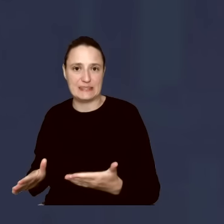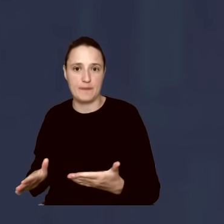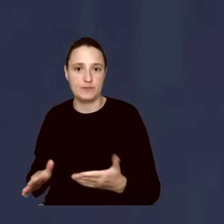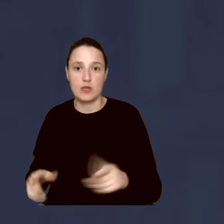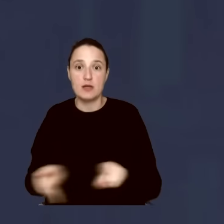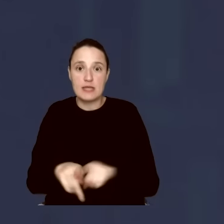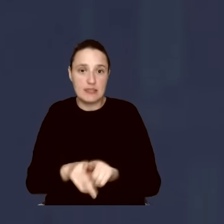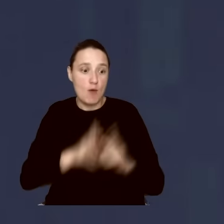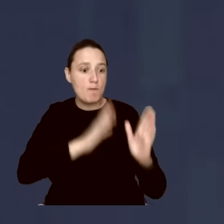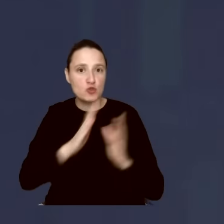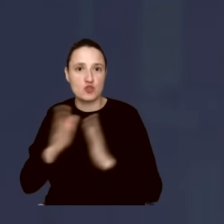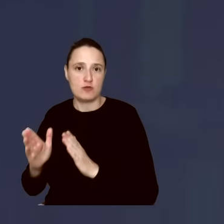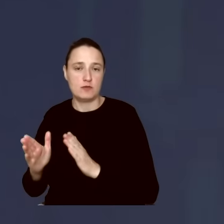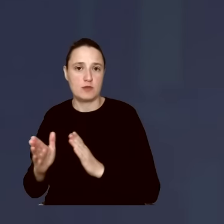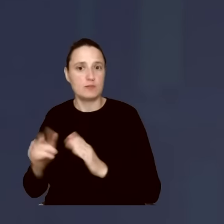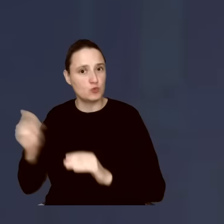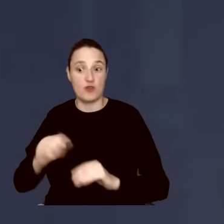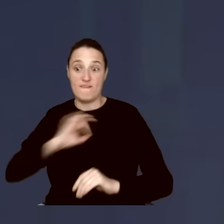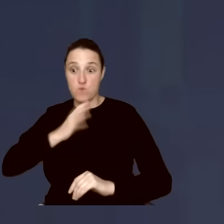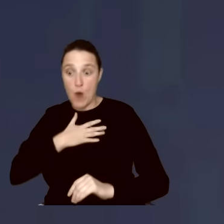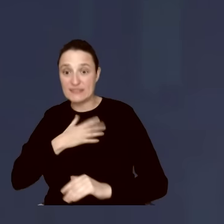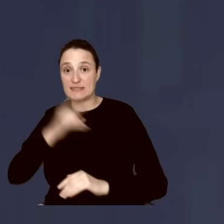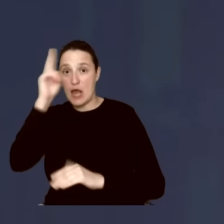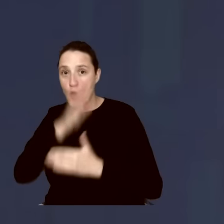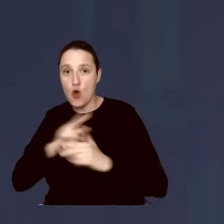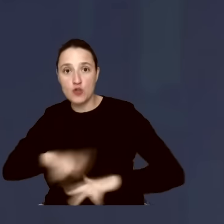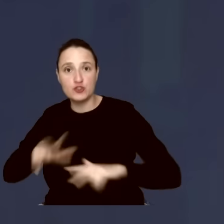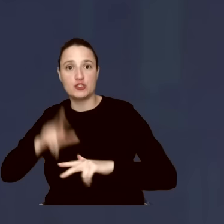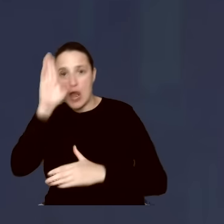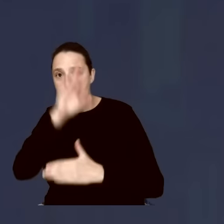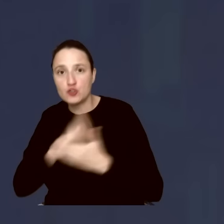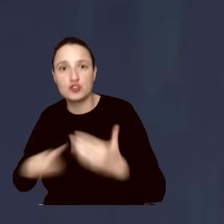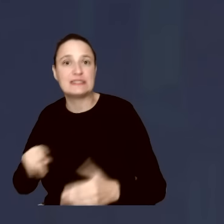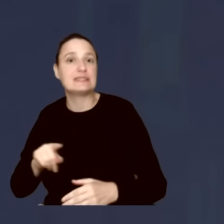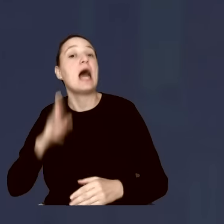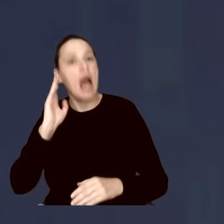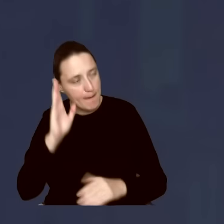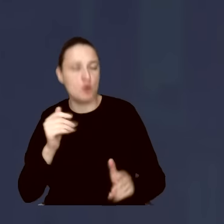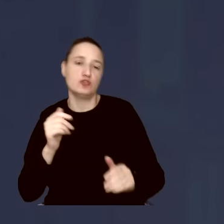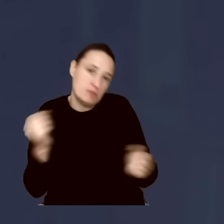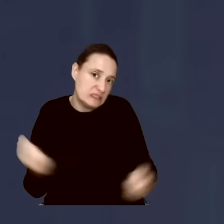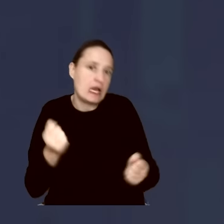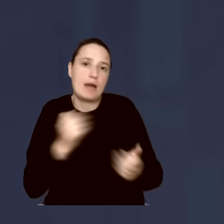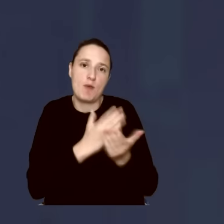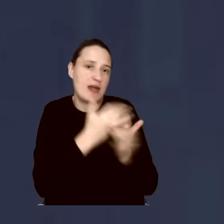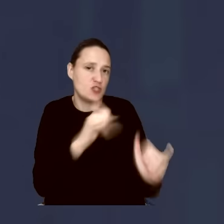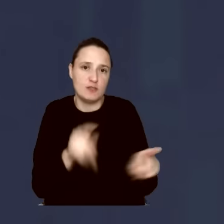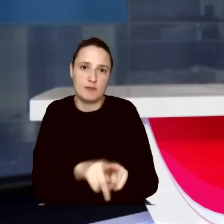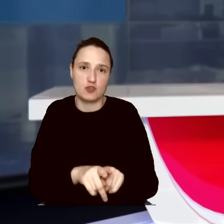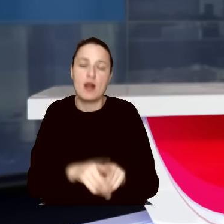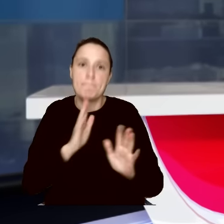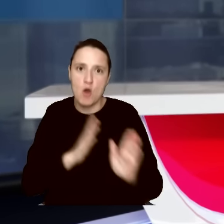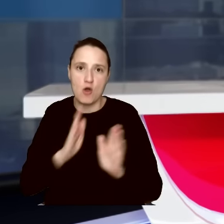porządek miłowania. Najpierw kocham swoją ojczyznę, swoją rodzinę, a później w miarę możliwości staram się pomagać oczywiście innym. No, ale Donald